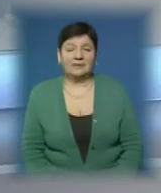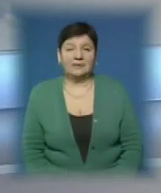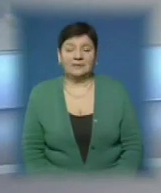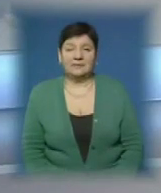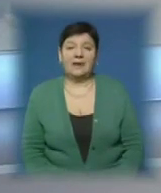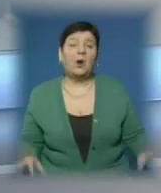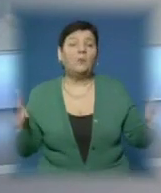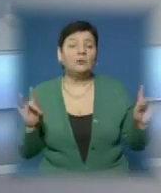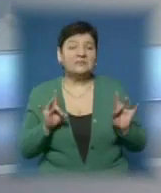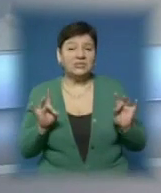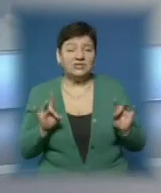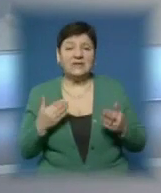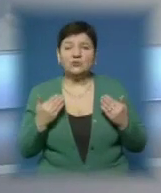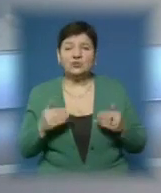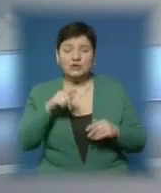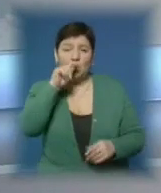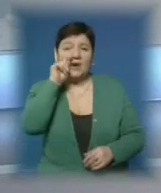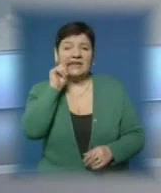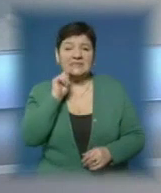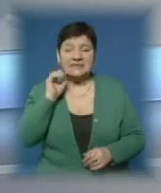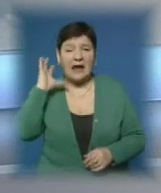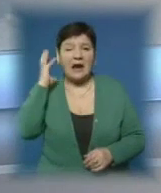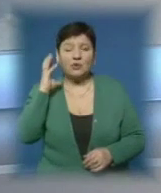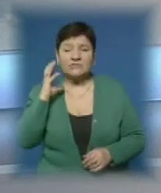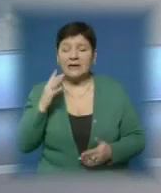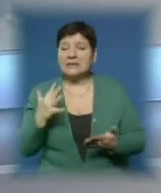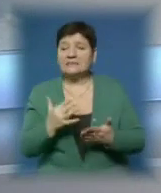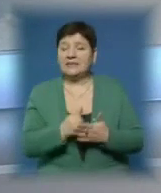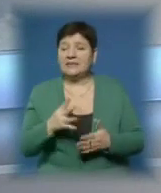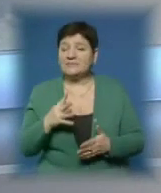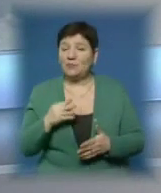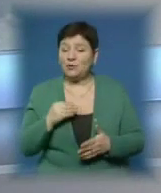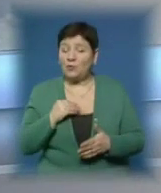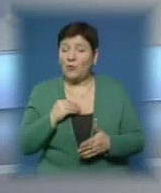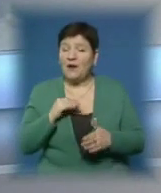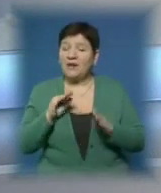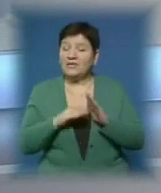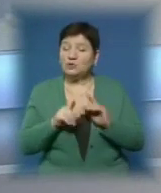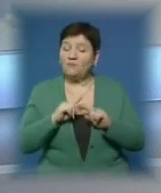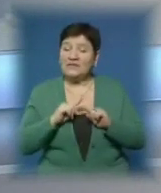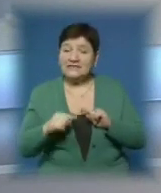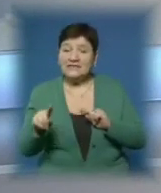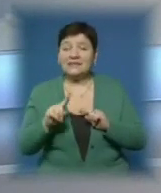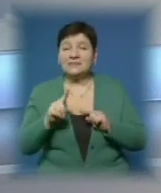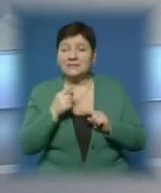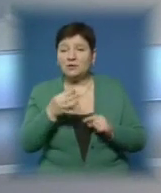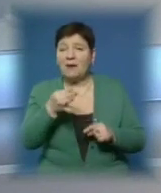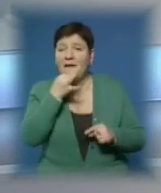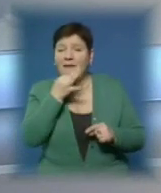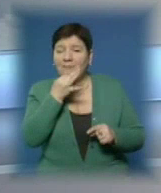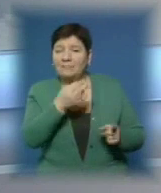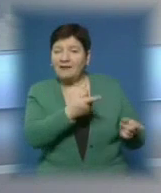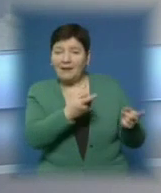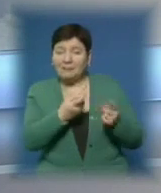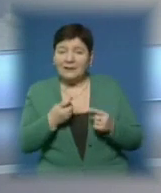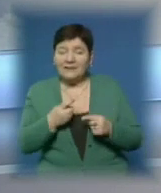Музичний формат. Сучасні українські радіостанції намагаються знайти свою нішу, аби відрізнятися від інших і привабити коло відданих